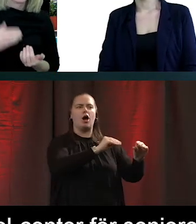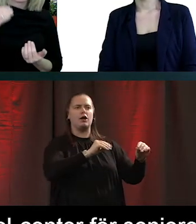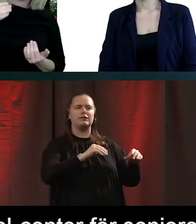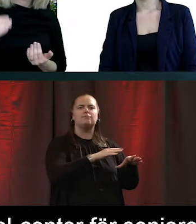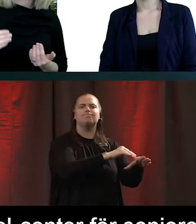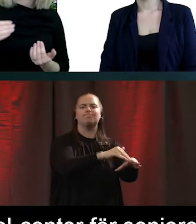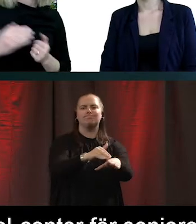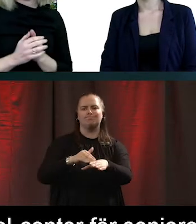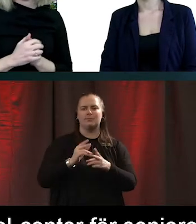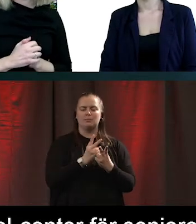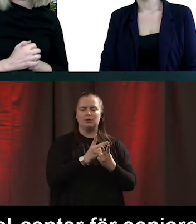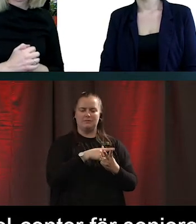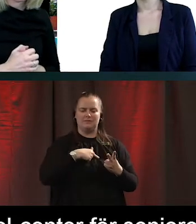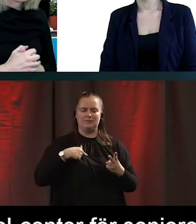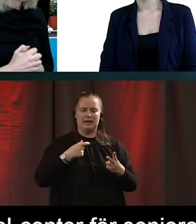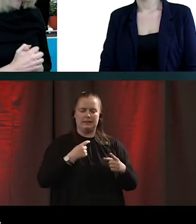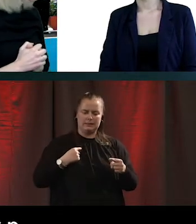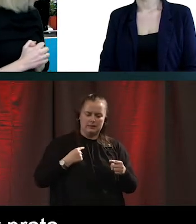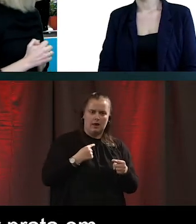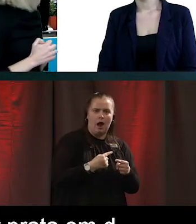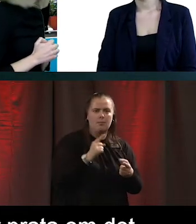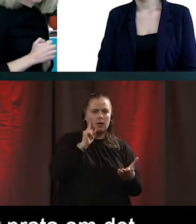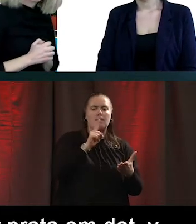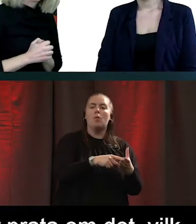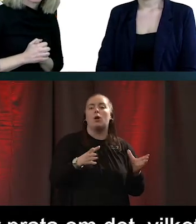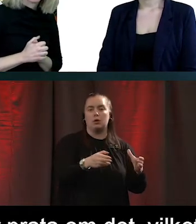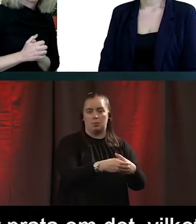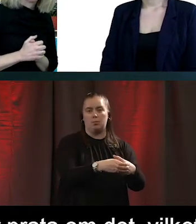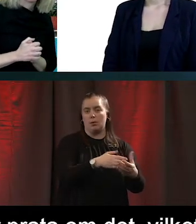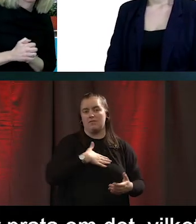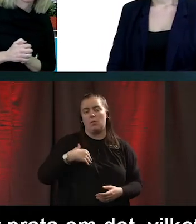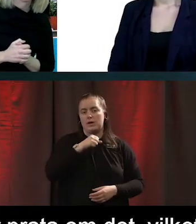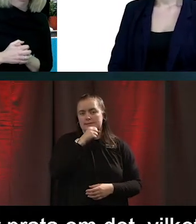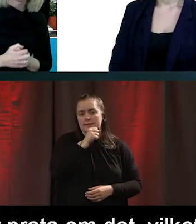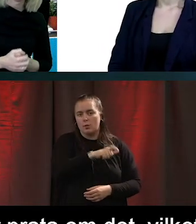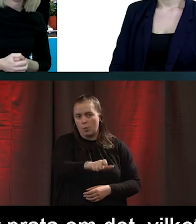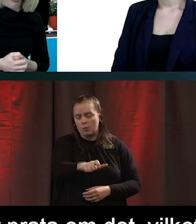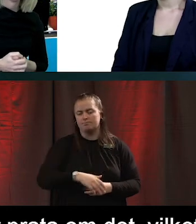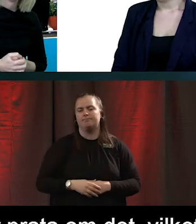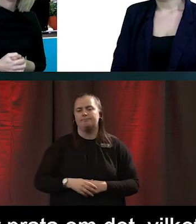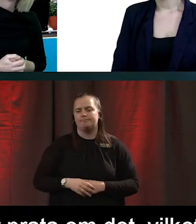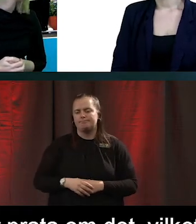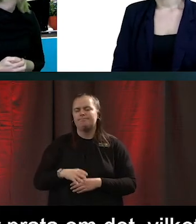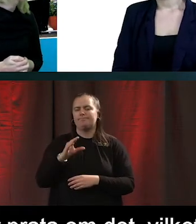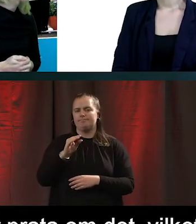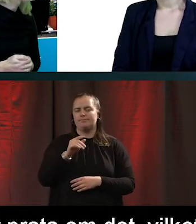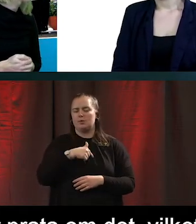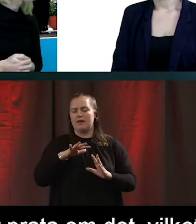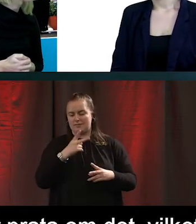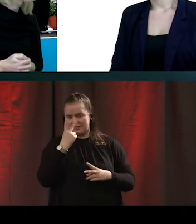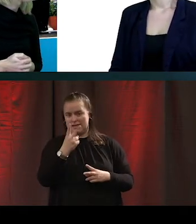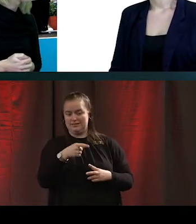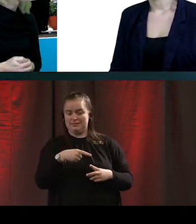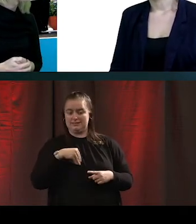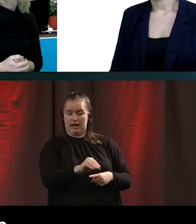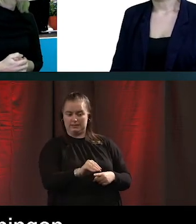vi tar oss ett närmare steg med målgruppen om våra seniorer. Precis. Vi har ju också sett att den här satsningen har hjälpt oss